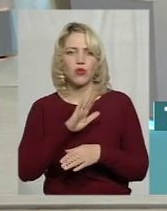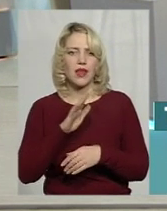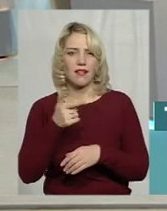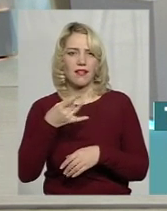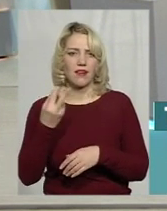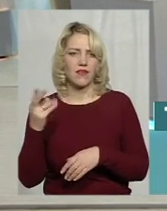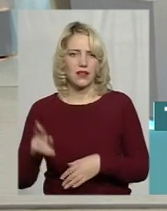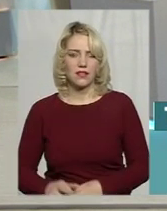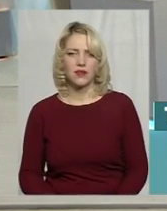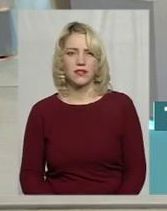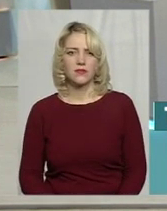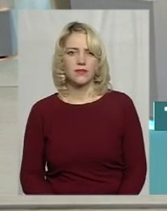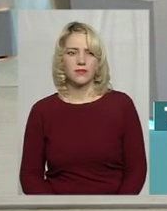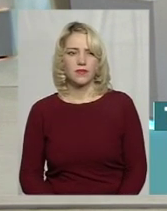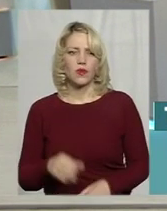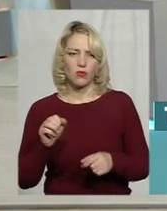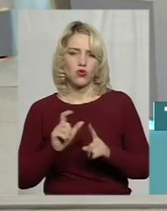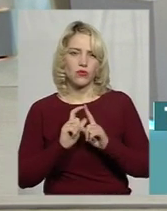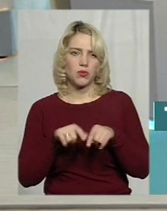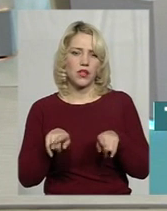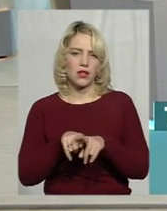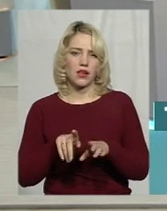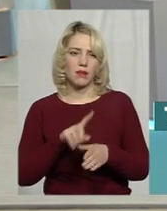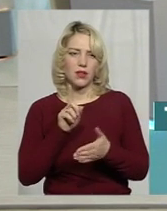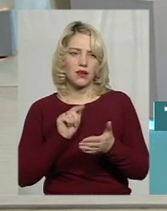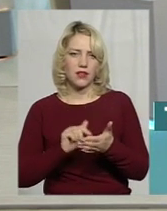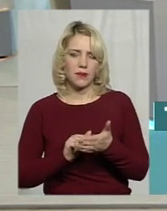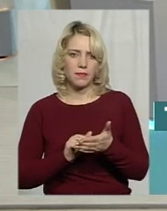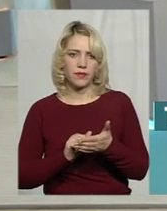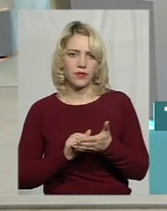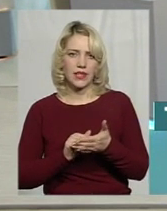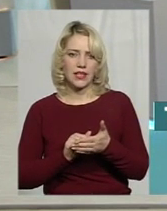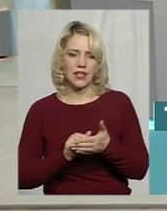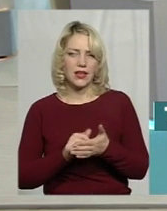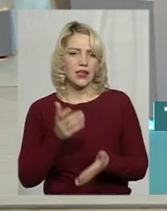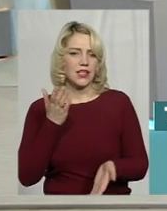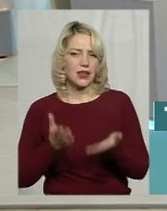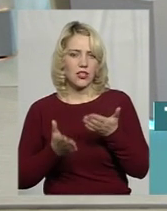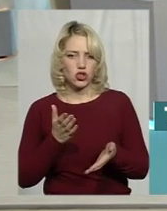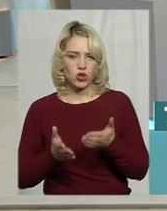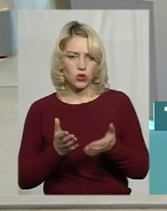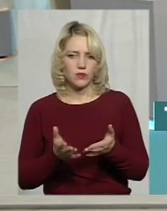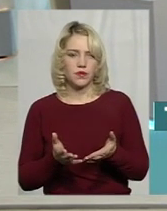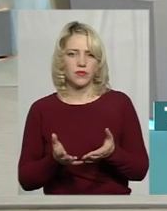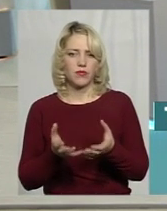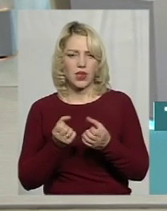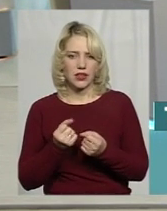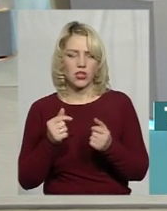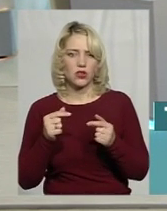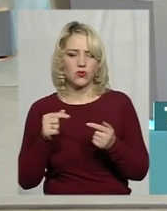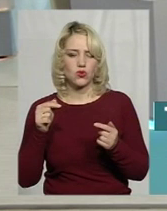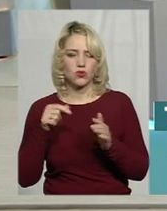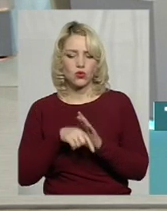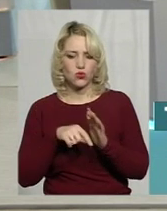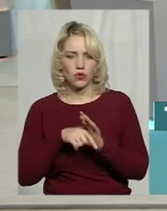Дякую вам. Я можу відповісти на дане питання. Дивіться, якщо брати стосовно розрахунків,